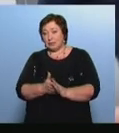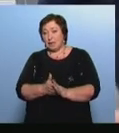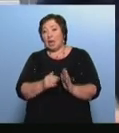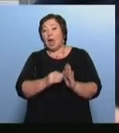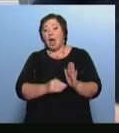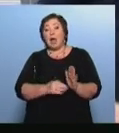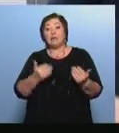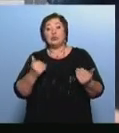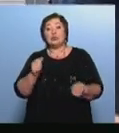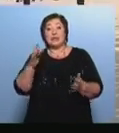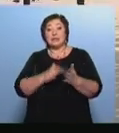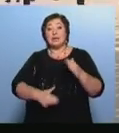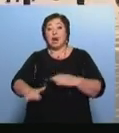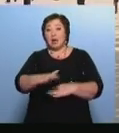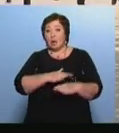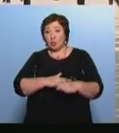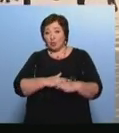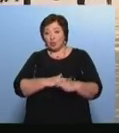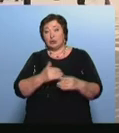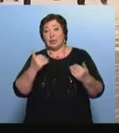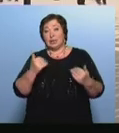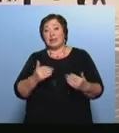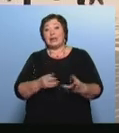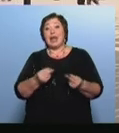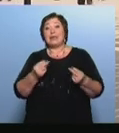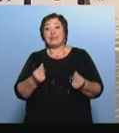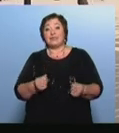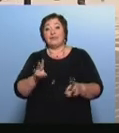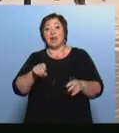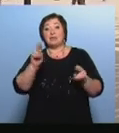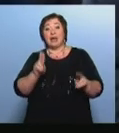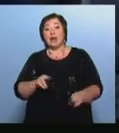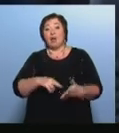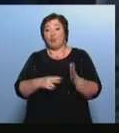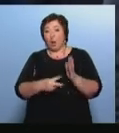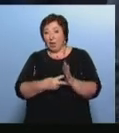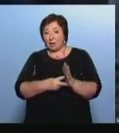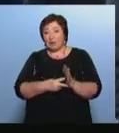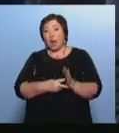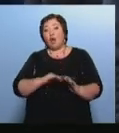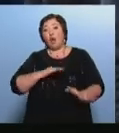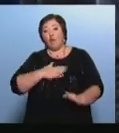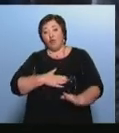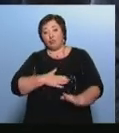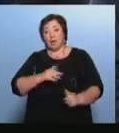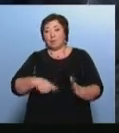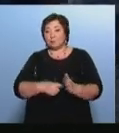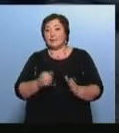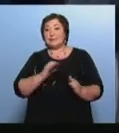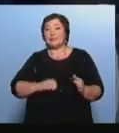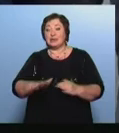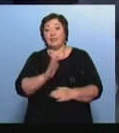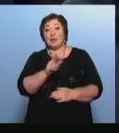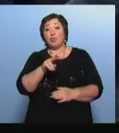говорили и на Центральной площади Ее обновили на средства национального проекта «Комфортная городская среда» Глава республики показал Владимиру